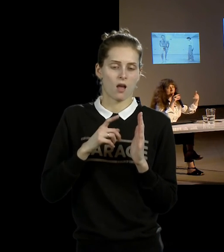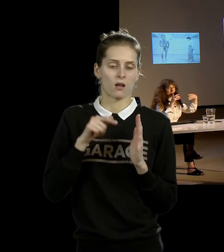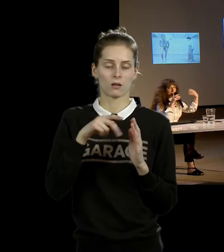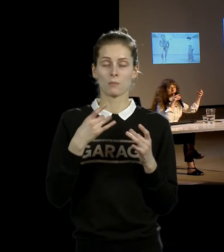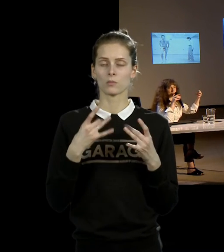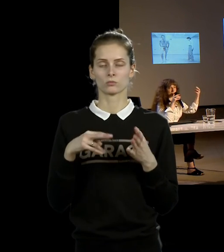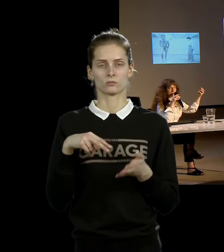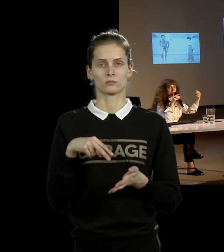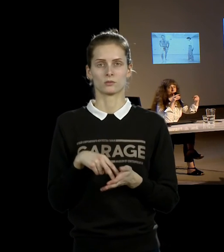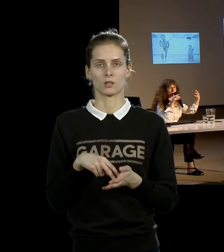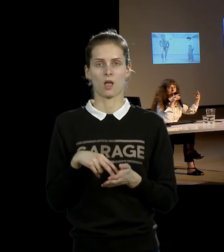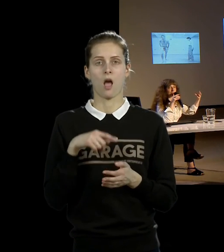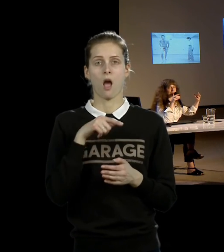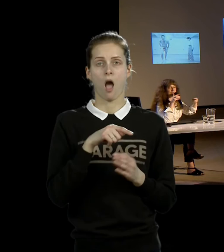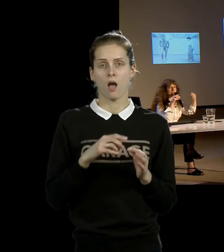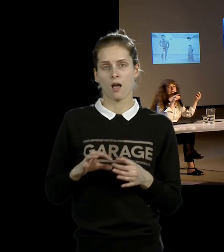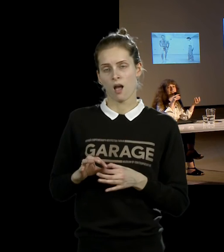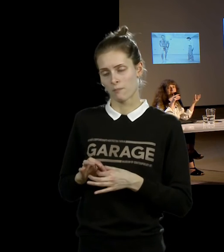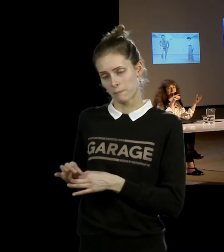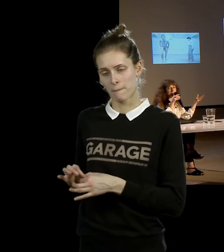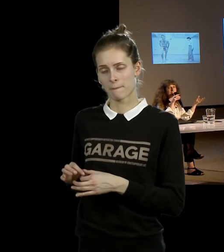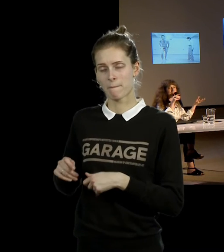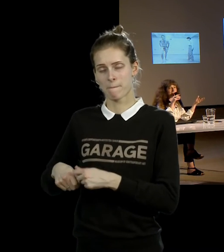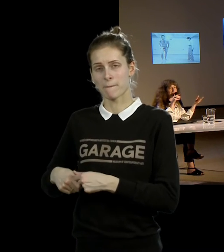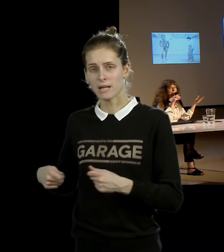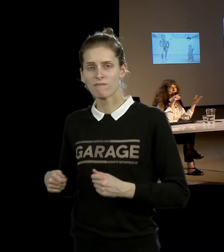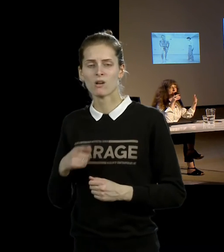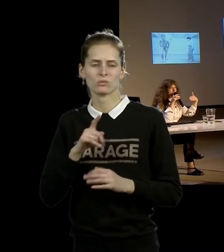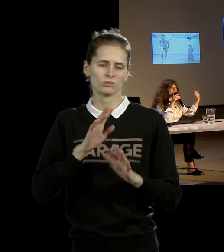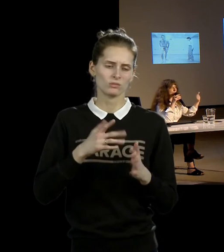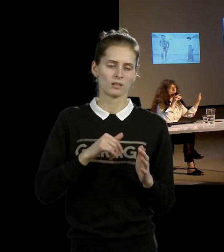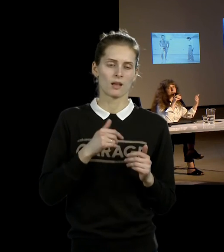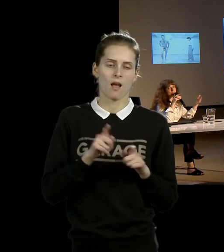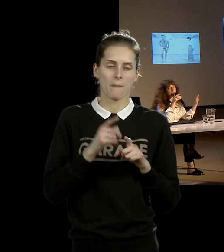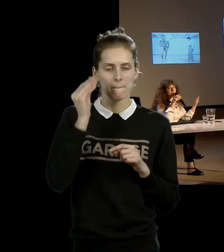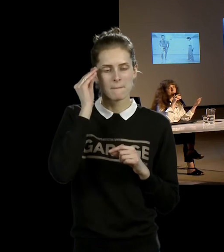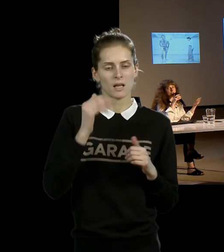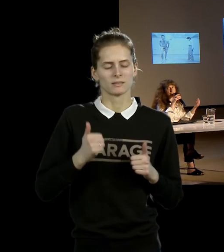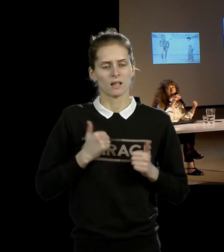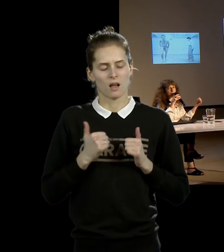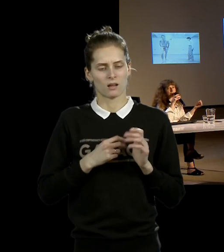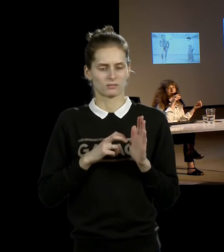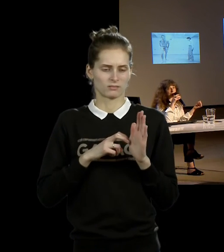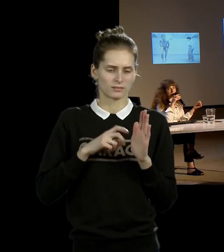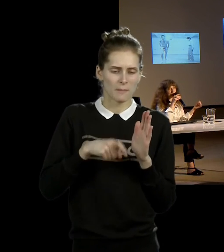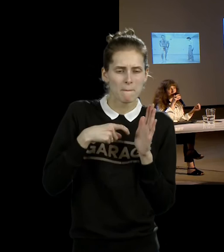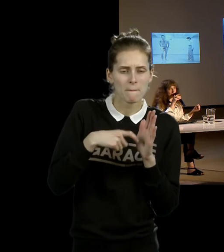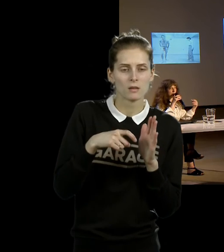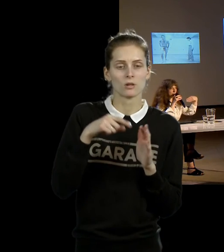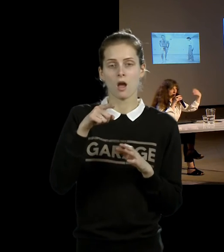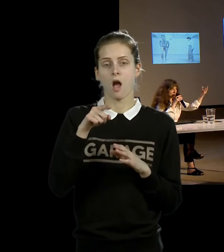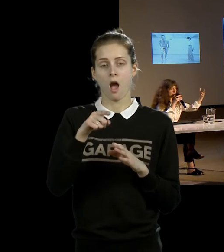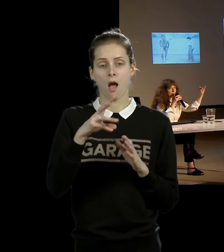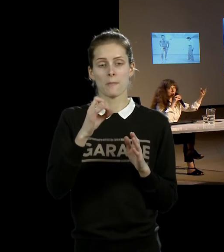привязанный героический персонаж, который пытается преодолеть эти обстоятельства, она ему никак не может помочь, и не идет навстречу.